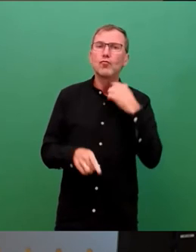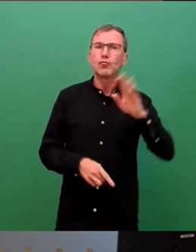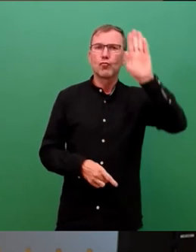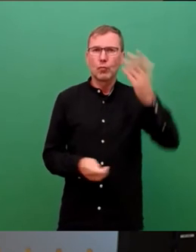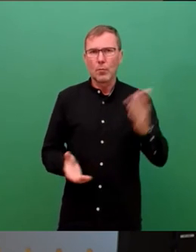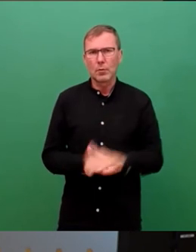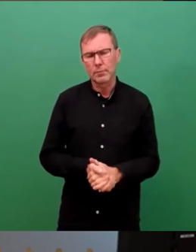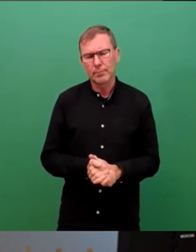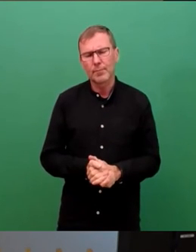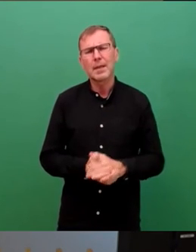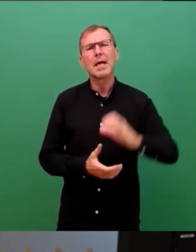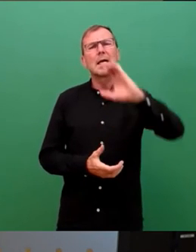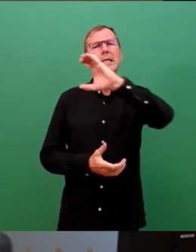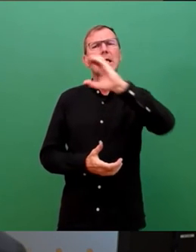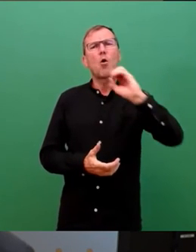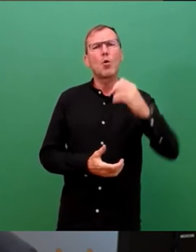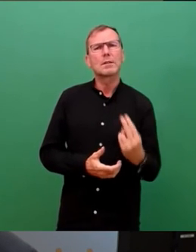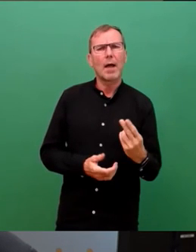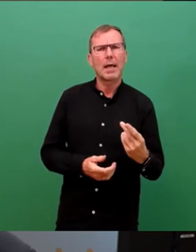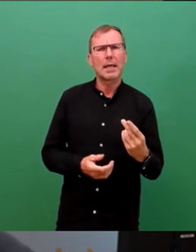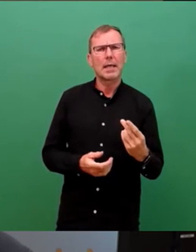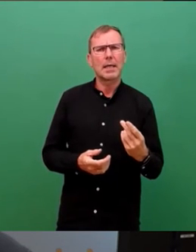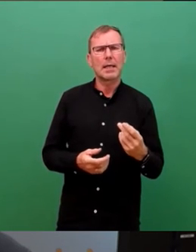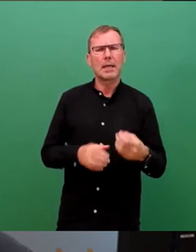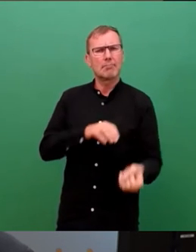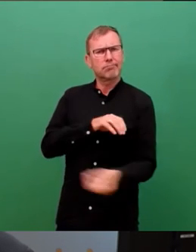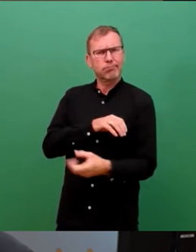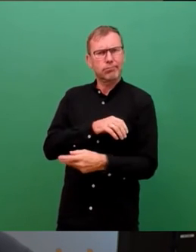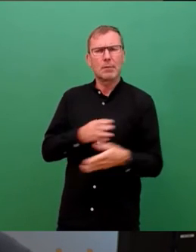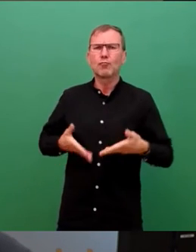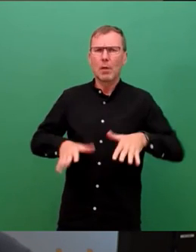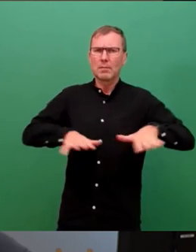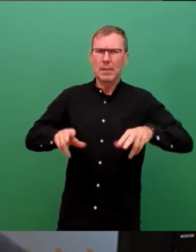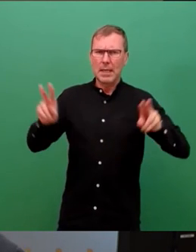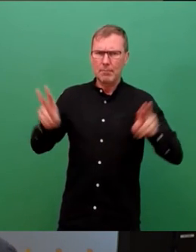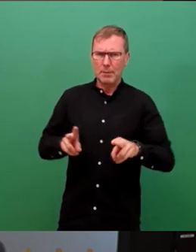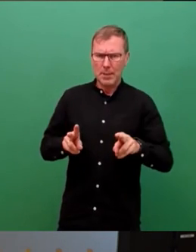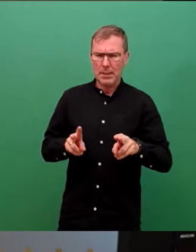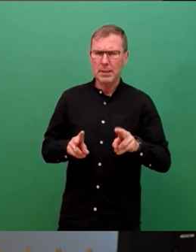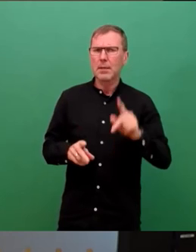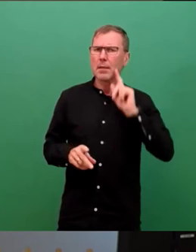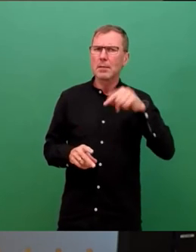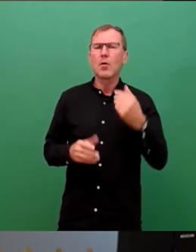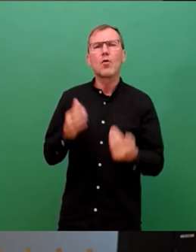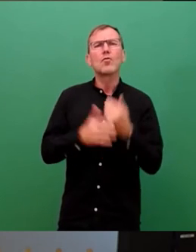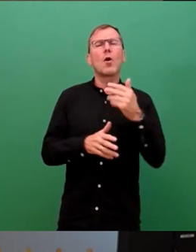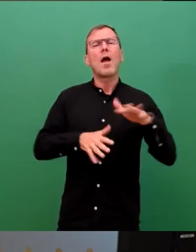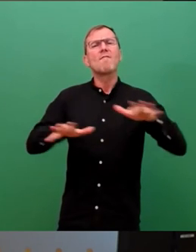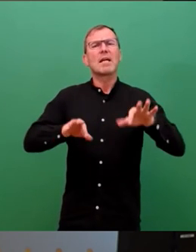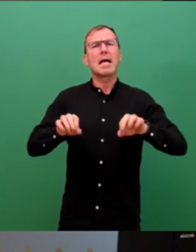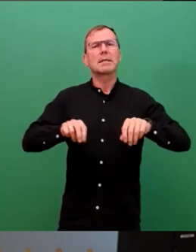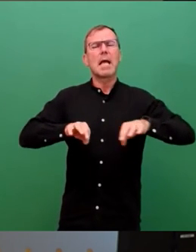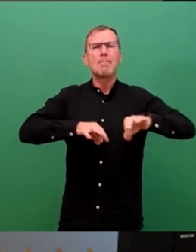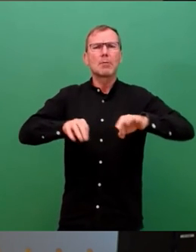Um den CO2-Ausstoß im Straßenverkehr zu minimieren, wollen wir in den kommenden Jahren ein neues Verkehrsmanagementsystem einführen.